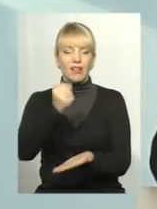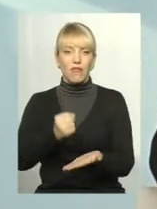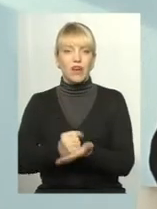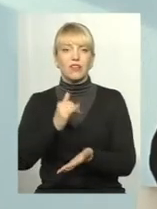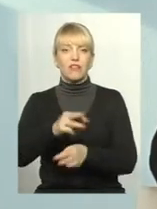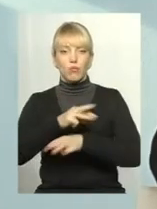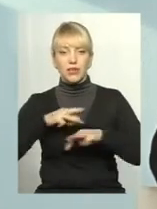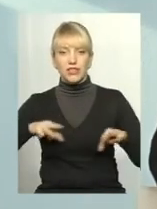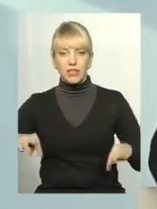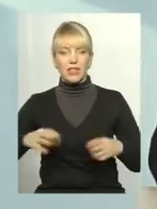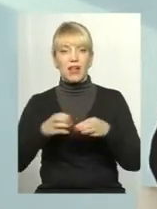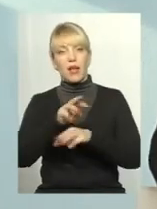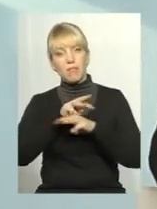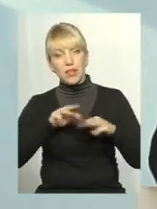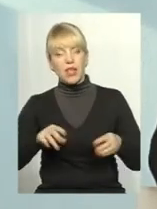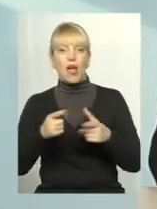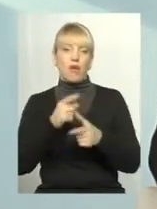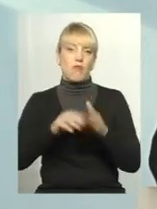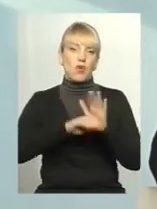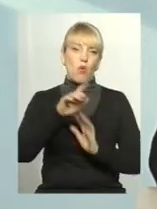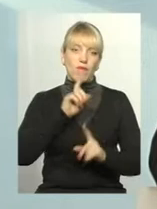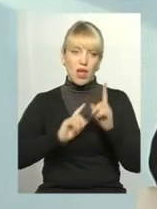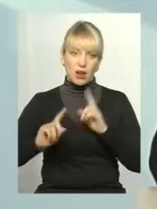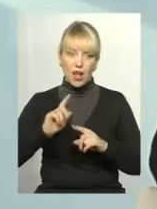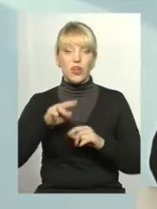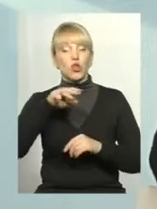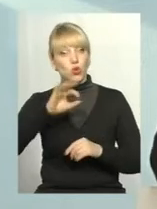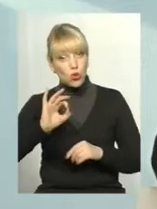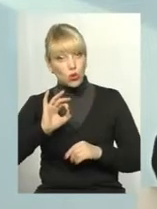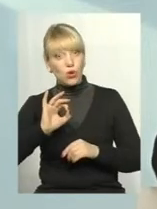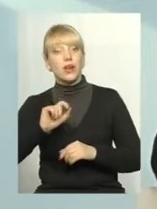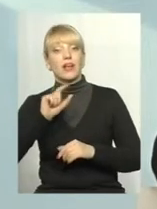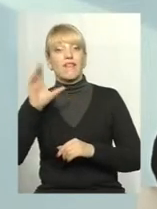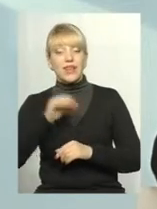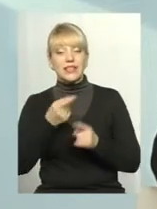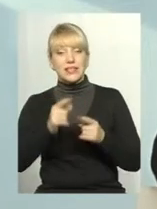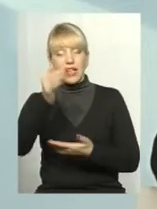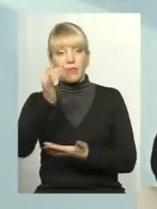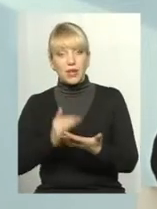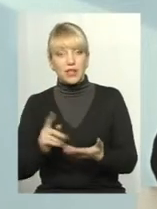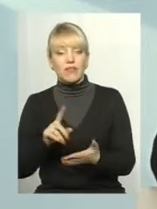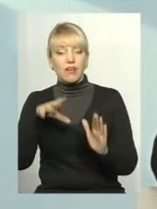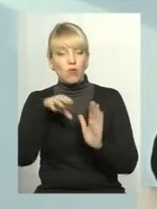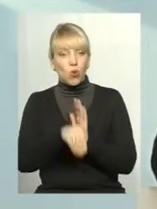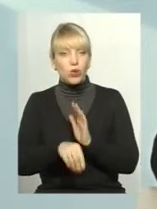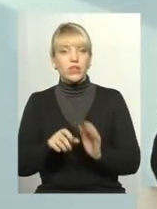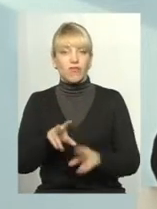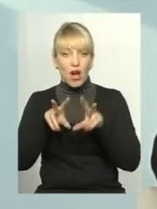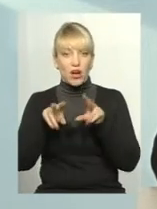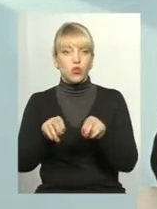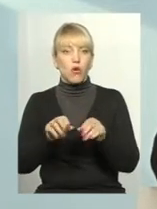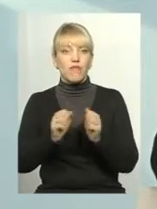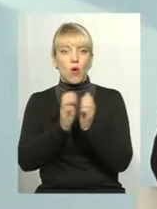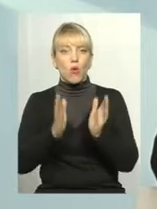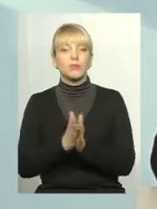Кабмін, можливо, Верховна Рада, то тоді весь той перелік, який входить в гарантований обсяг, він буде надаватися